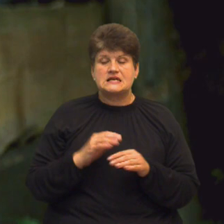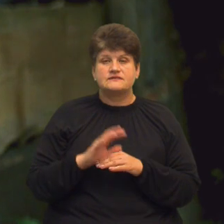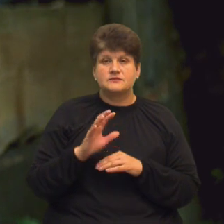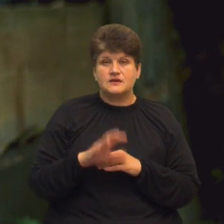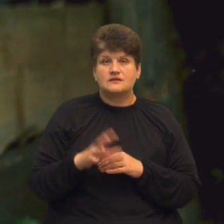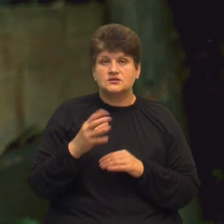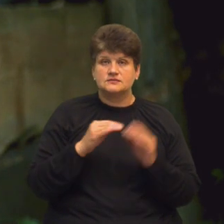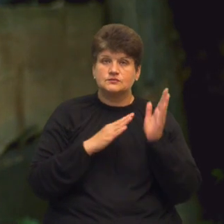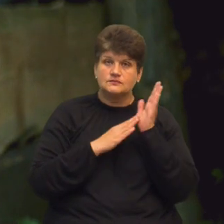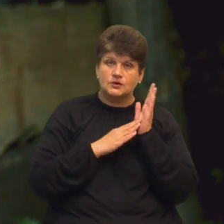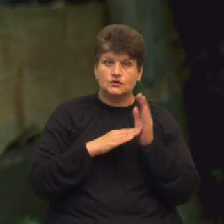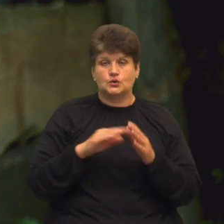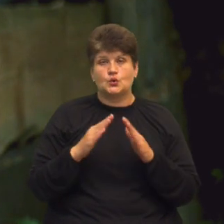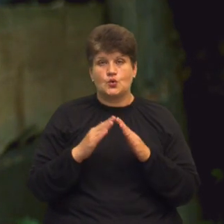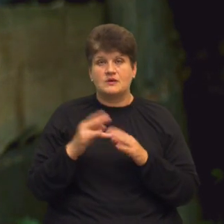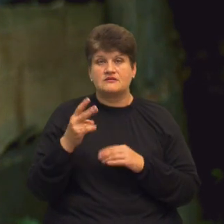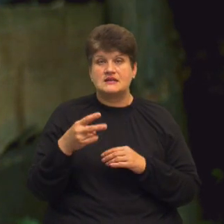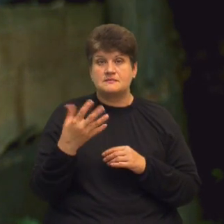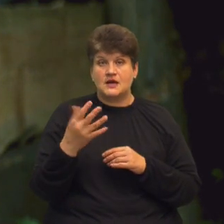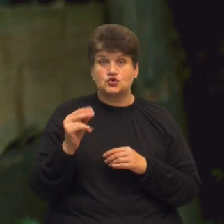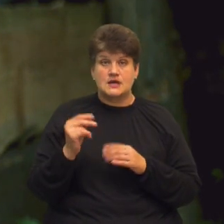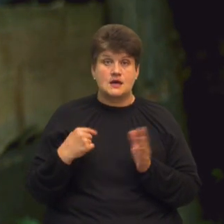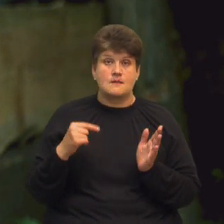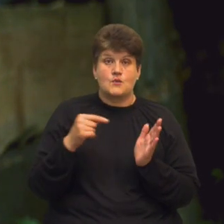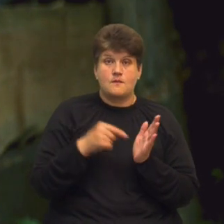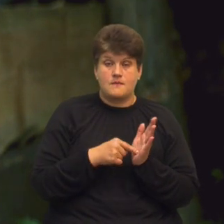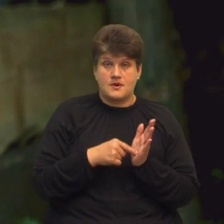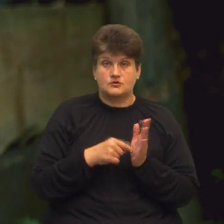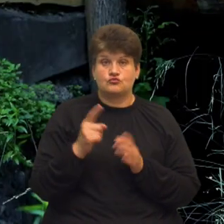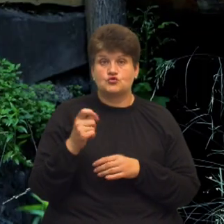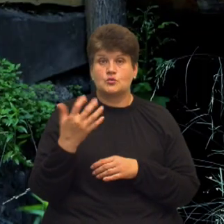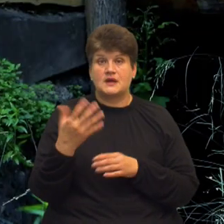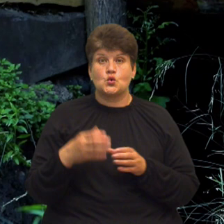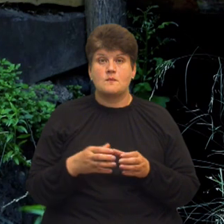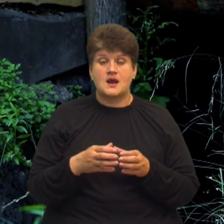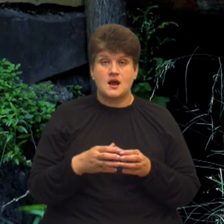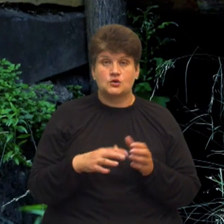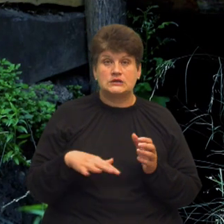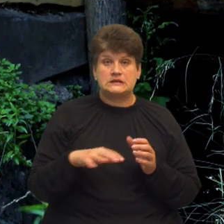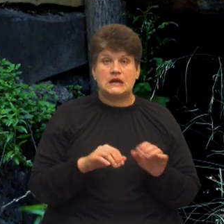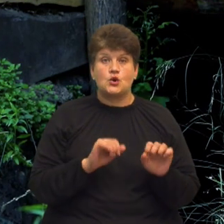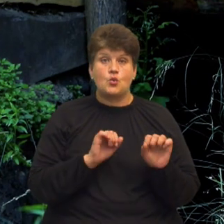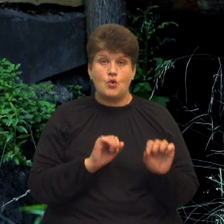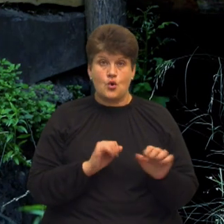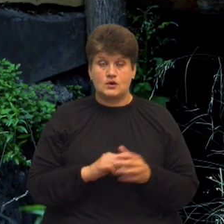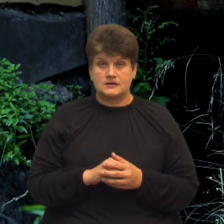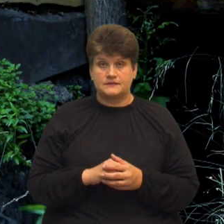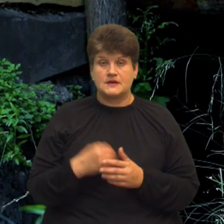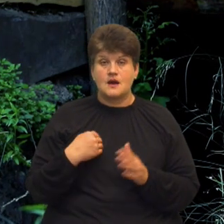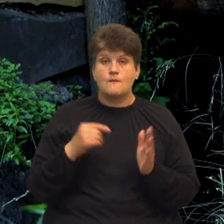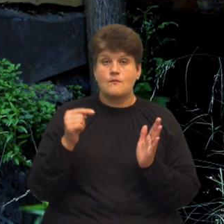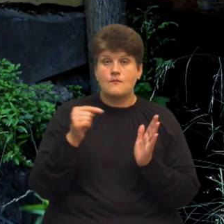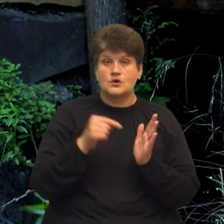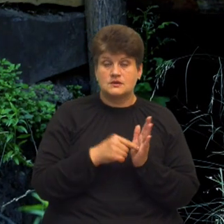заночувати додому. І 25-го числа я потрапив вже в 105-ту бригаду територіальної оборони. Я тоді потрапив